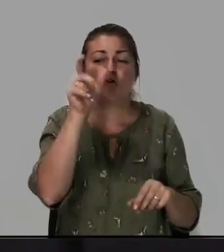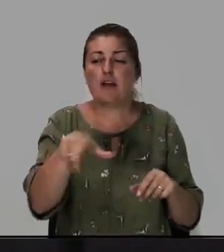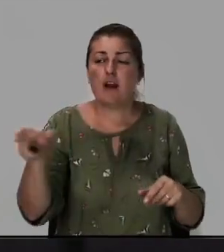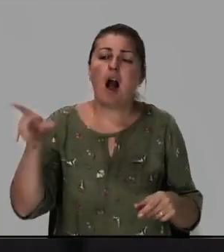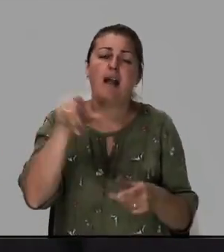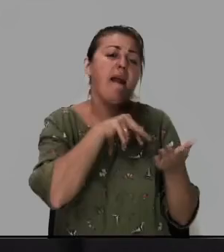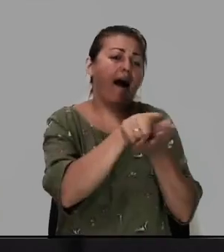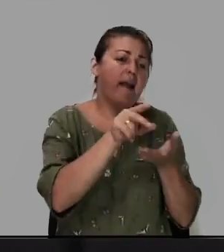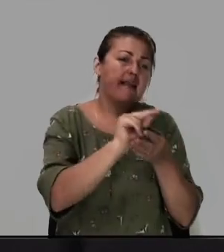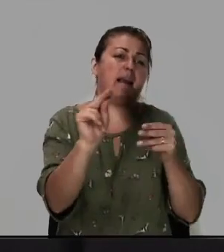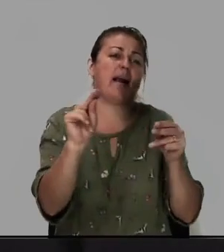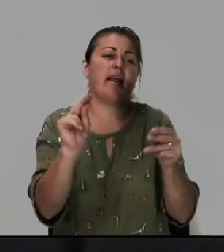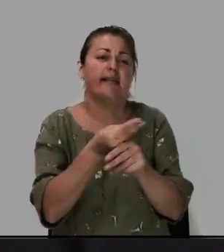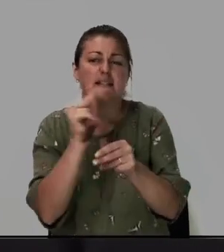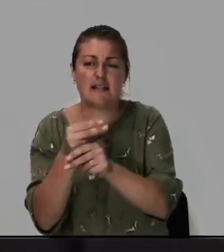ходили и исцеляли,